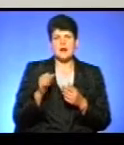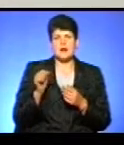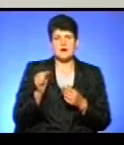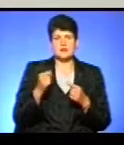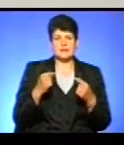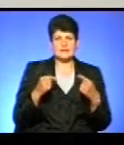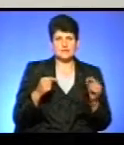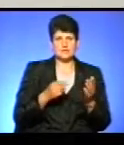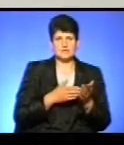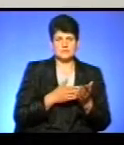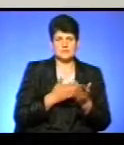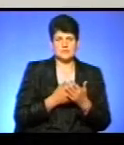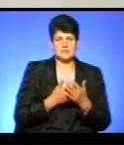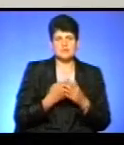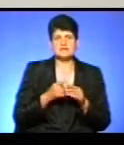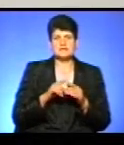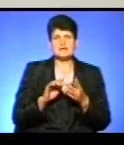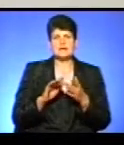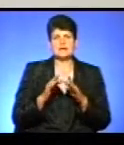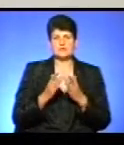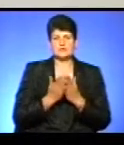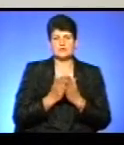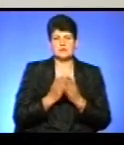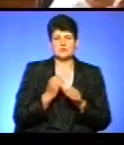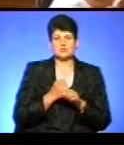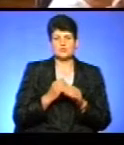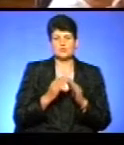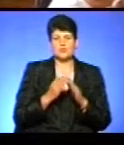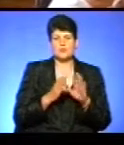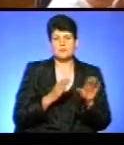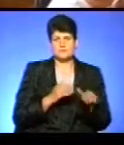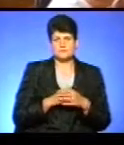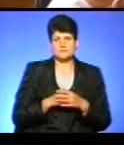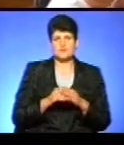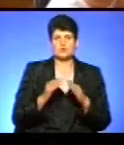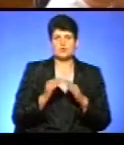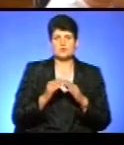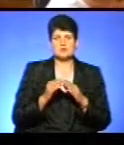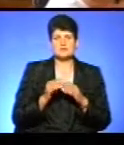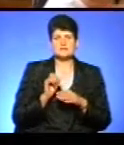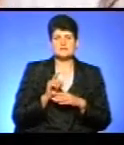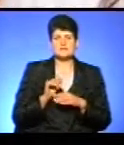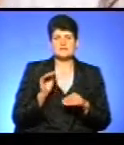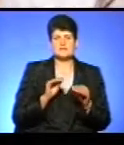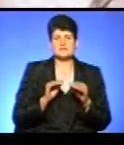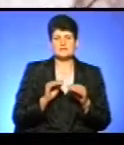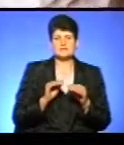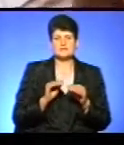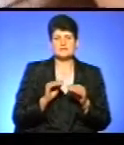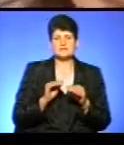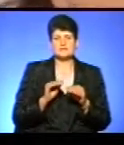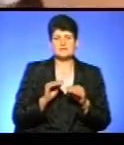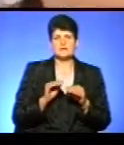інший варіант – це електронні версії-підручники, за якими вони працюють вдома. Домашні завдання – склади. Подподіл у нас, склади мови,